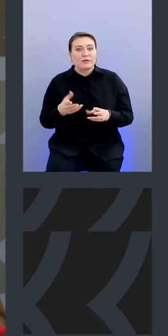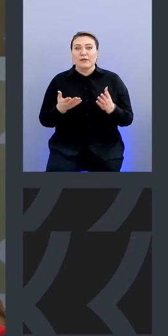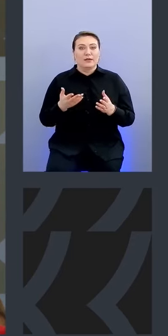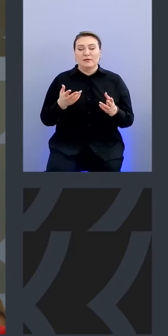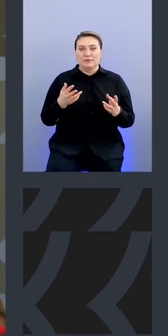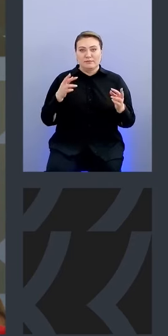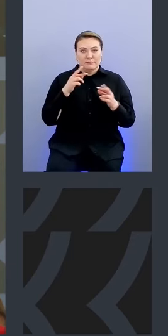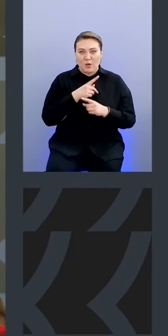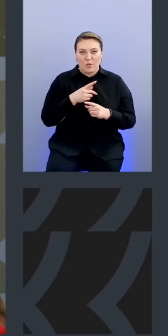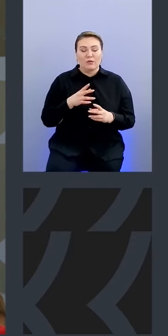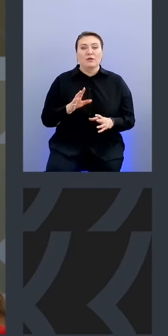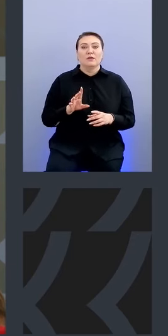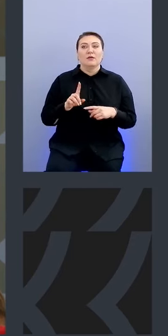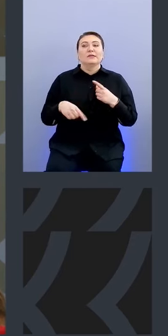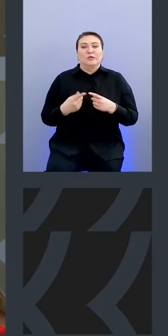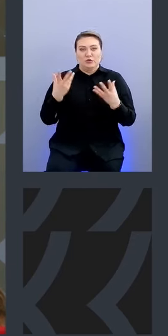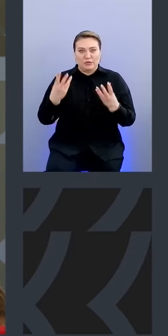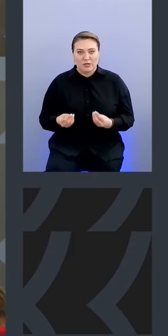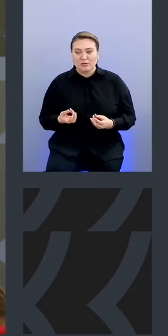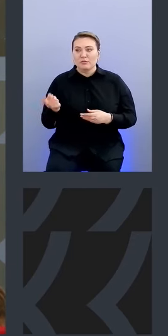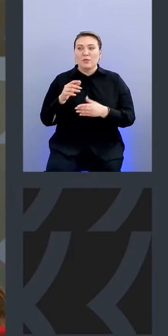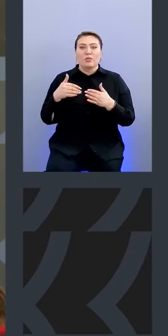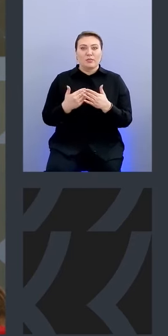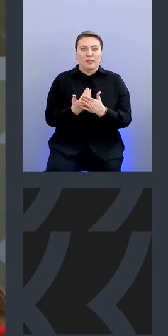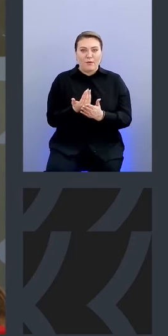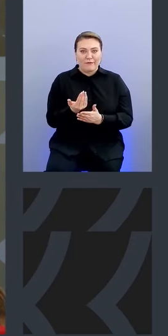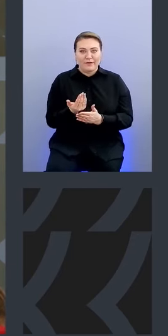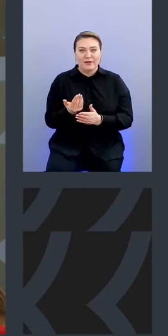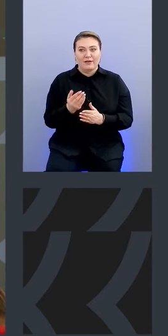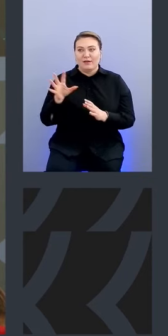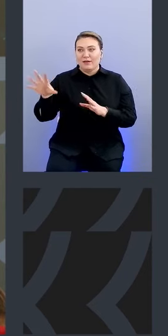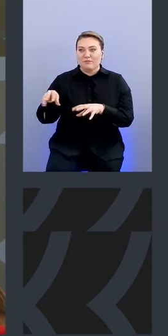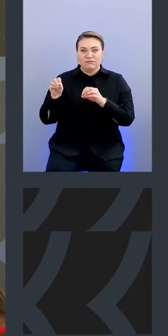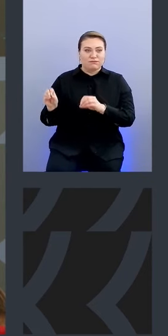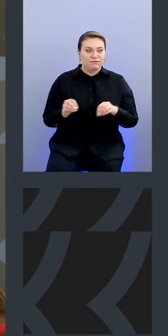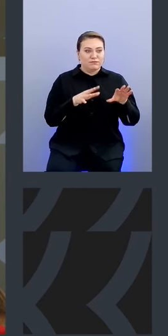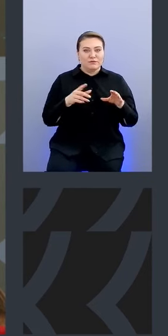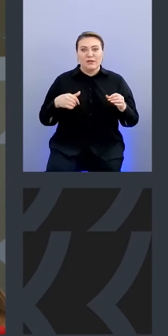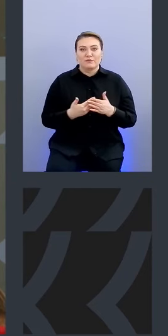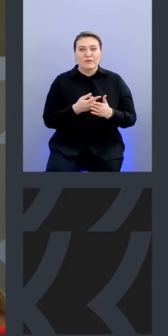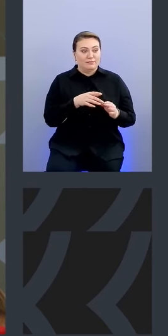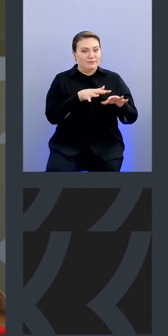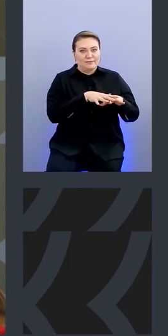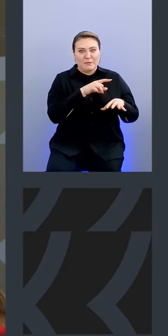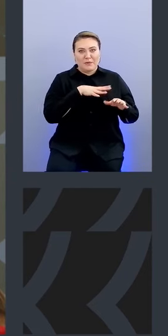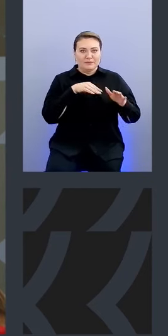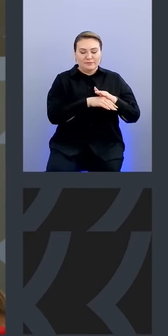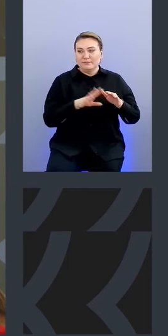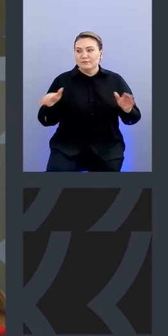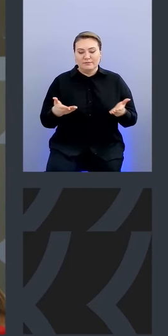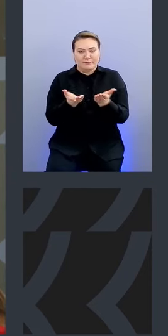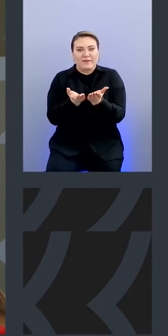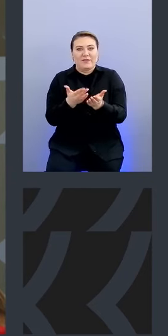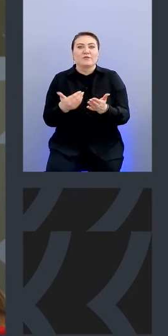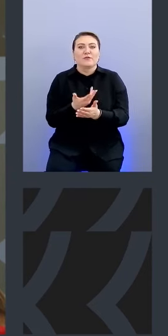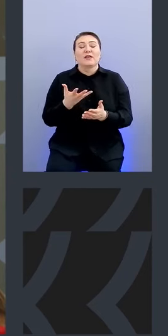следующий ну то есть следующий день пришли новые пришла пришла новая выгрузка опять произошло сравнение с прошлой выгрузкой и так вот это вот